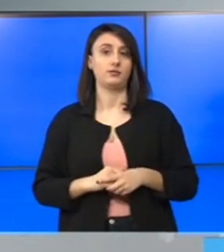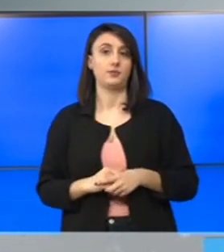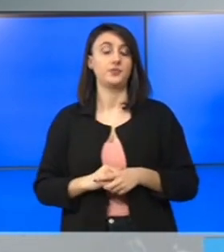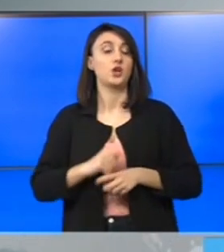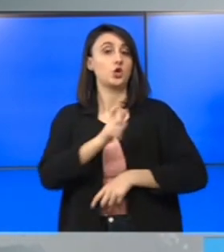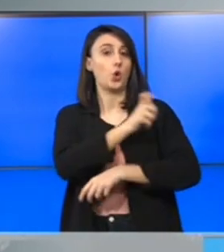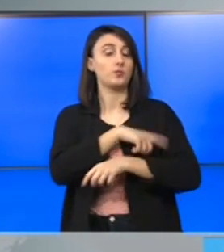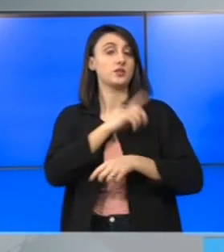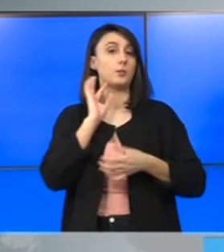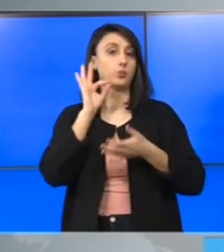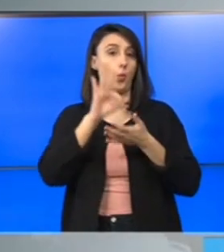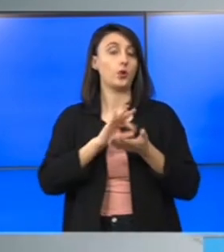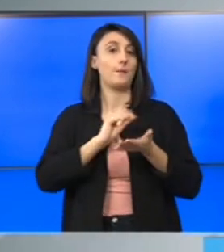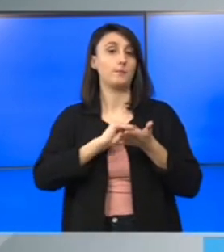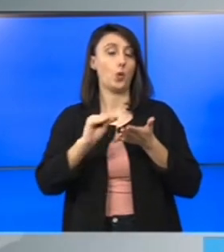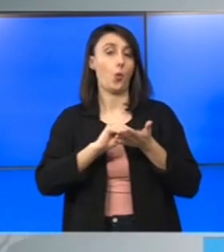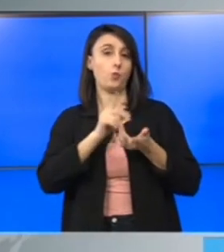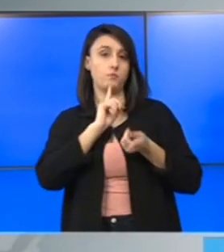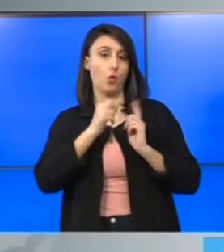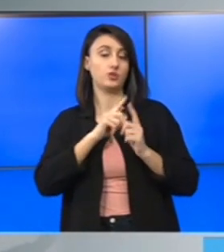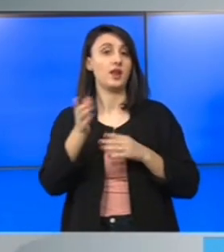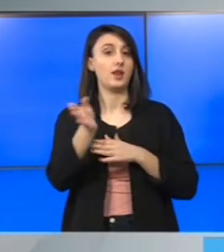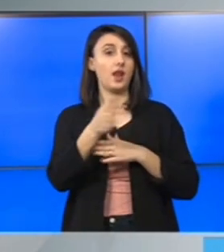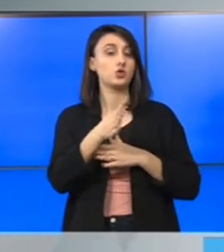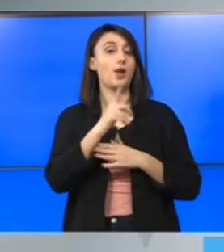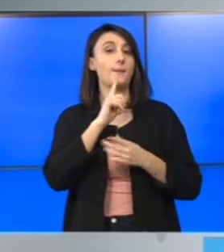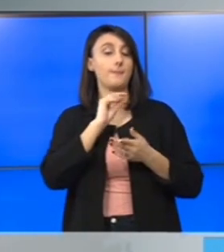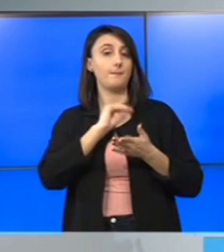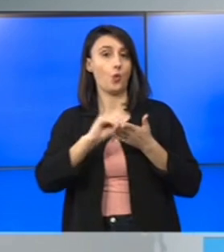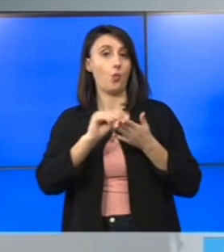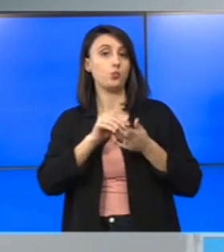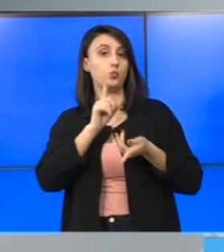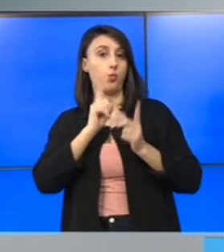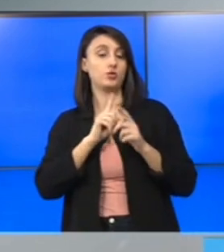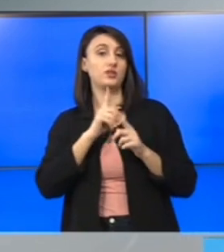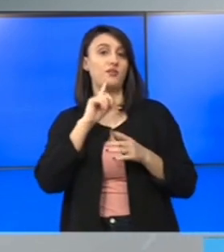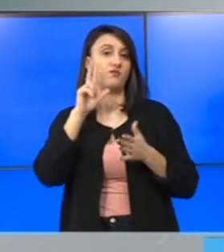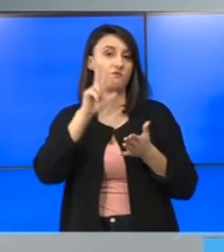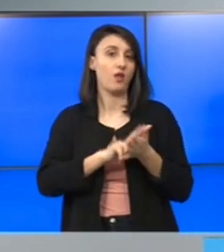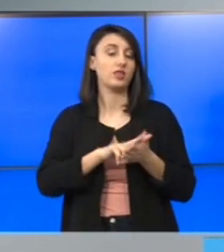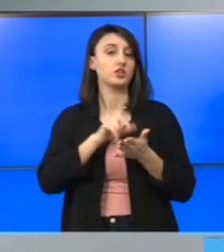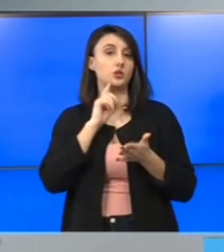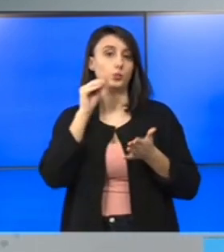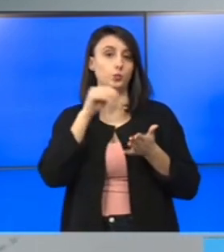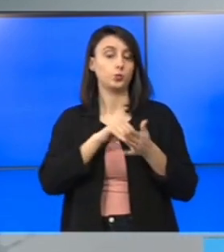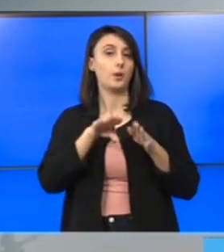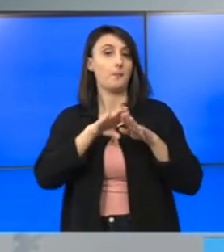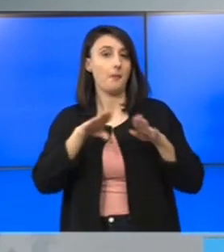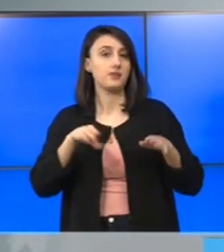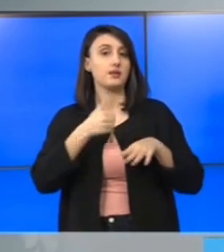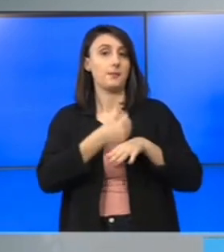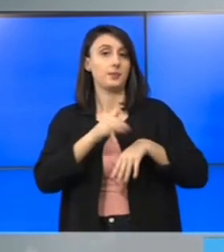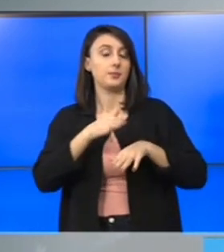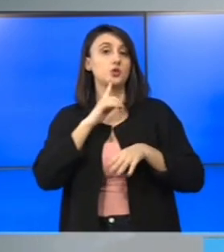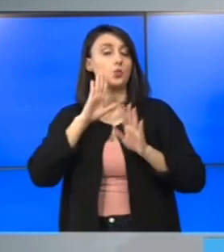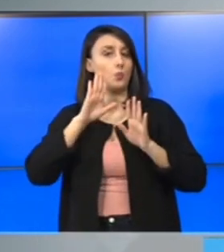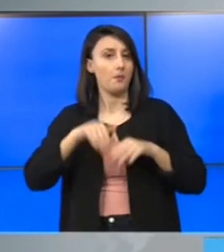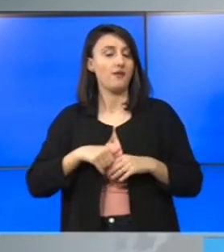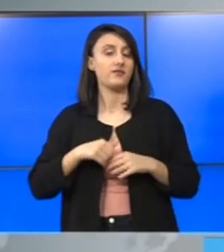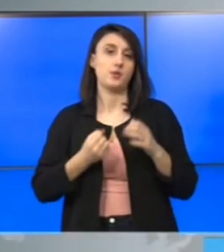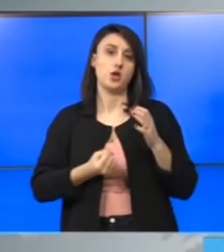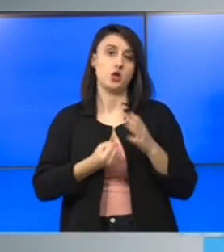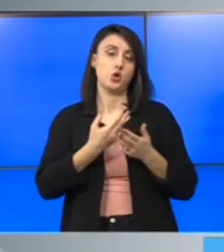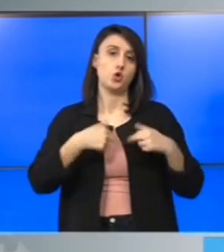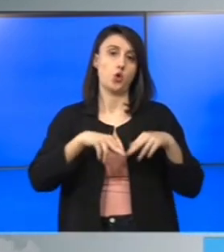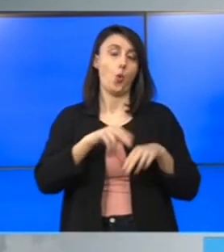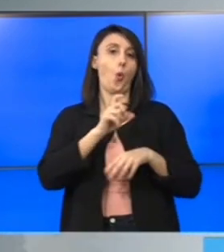comisia propune biroului politic național, biroului politic național validează și pune pe masa premierului. Mai avem noi comisia